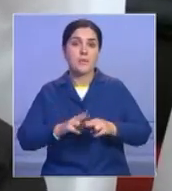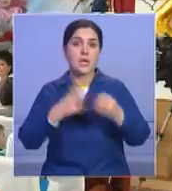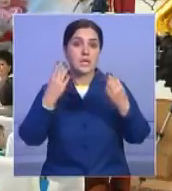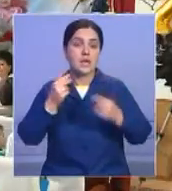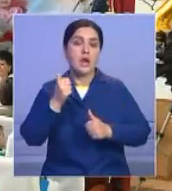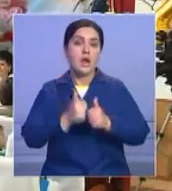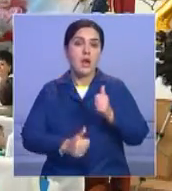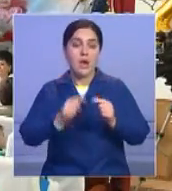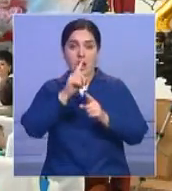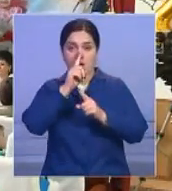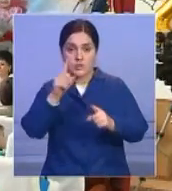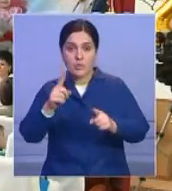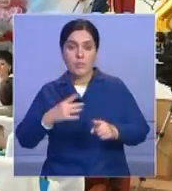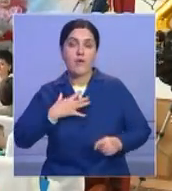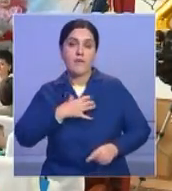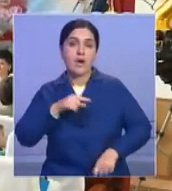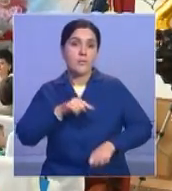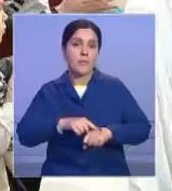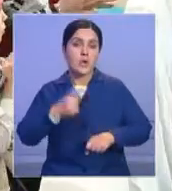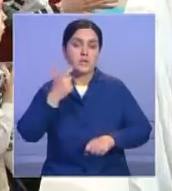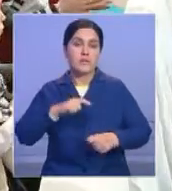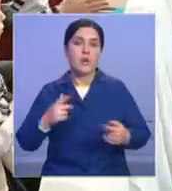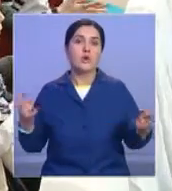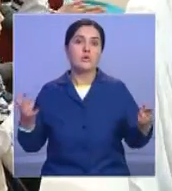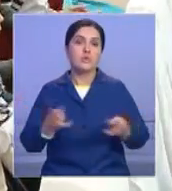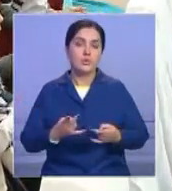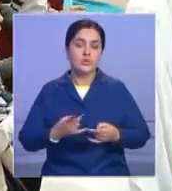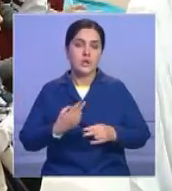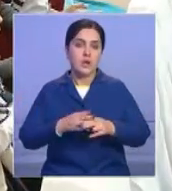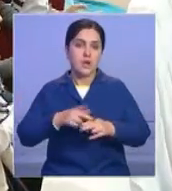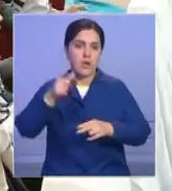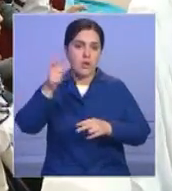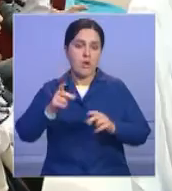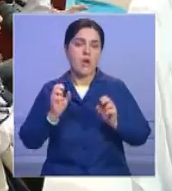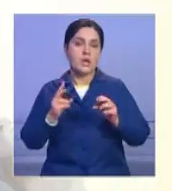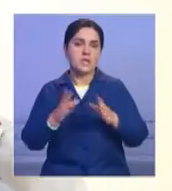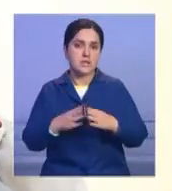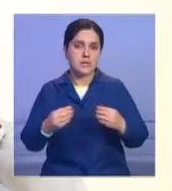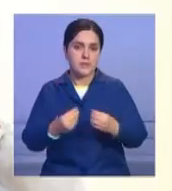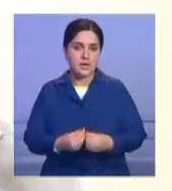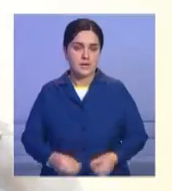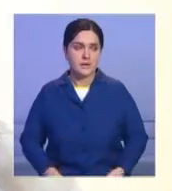особый. Это важно, почувствовать себя нужным определенному человеку, признаются дети.